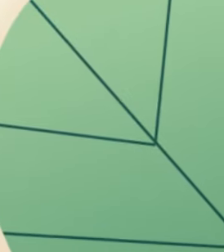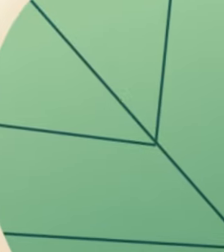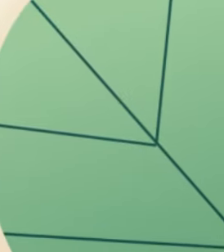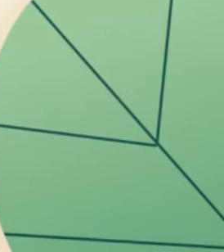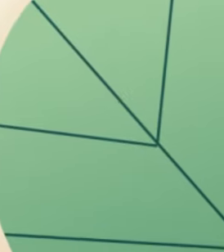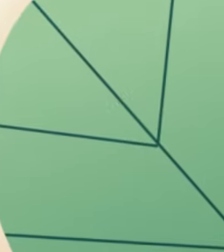Garrionε